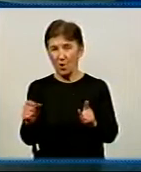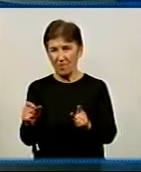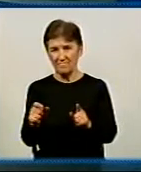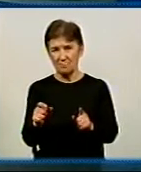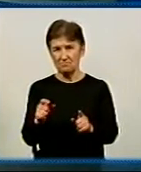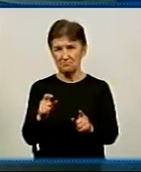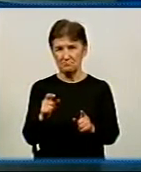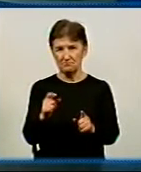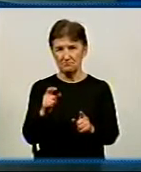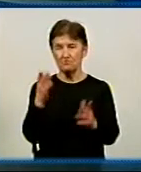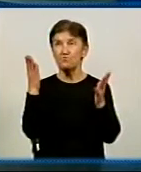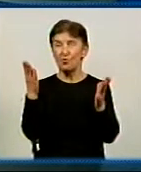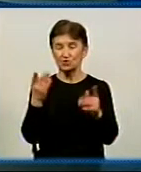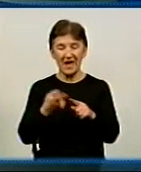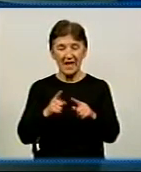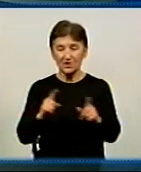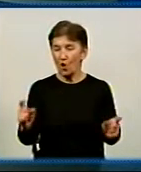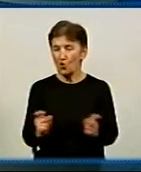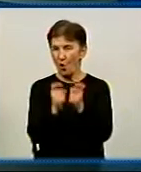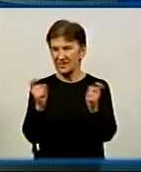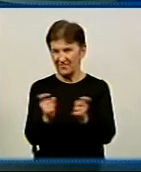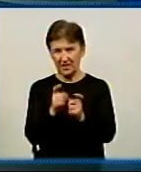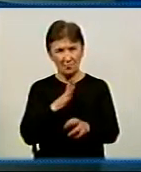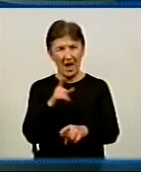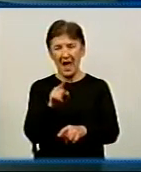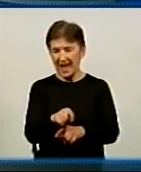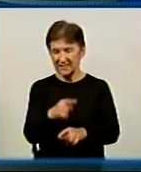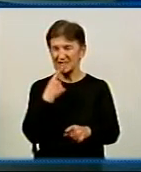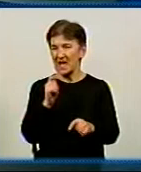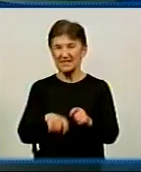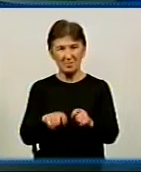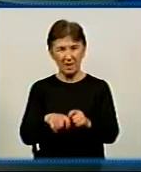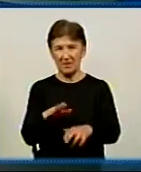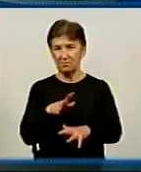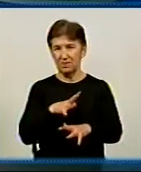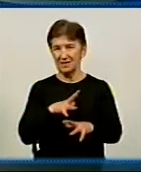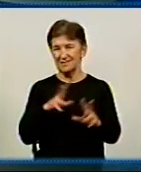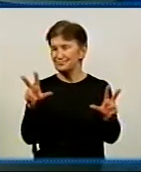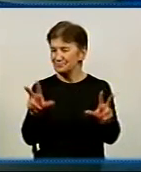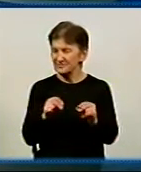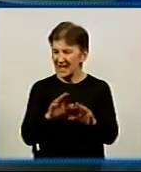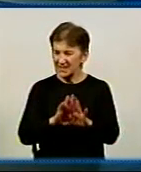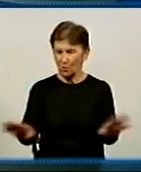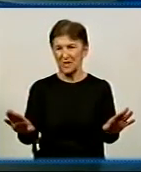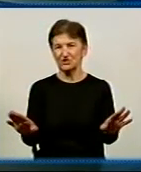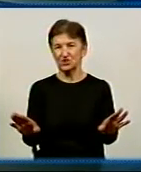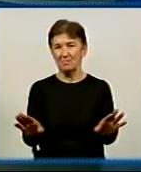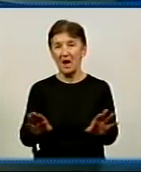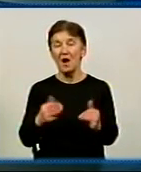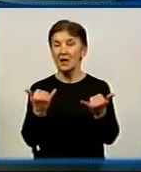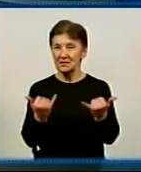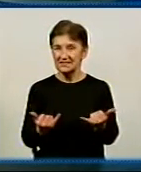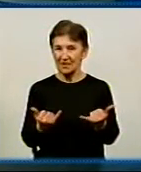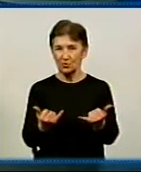не привело к конфлікту, але в конечному ітогі цей експеримент був неудачним. Але наше сьогодні взаємодійство з